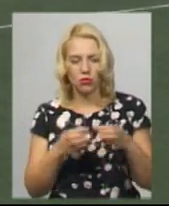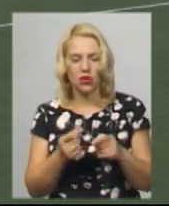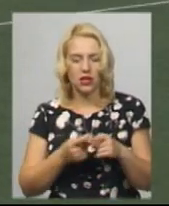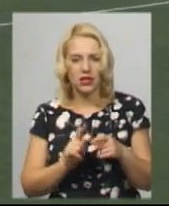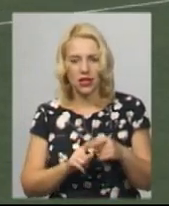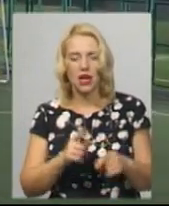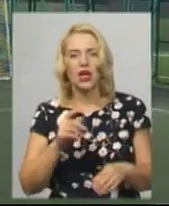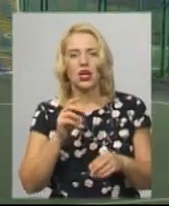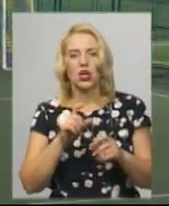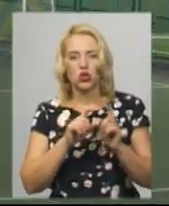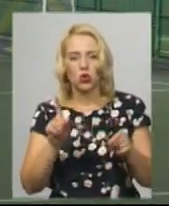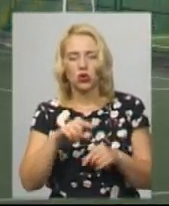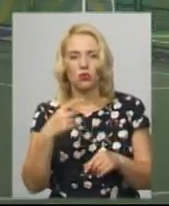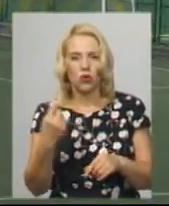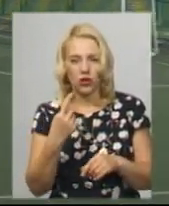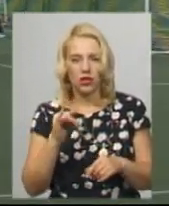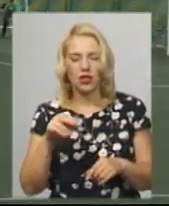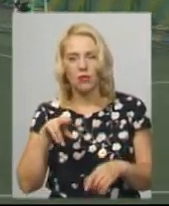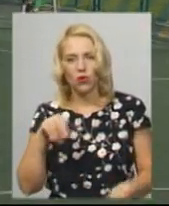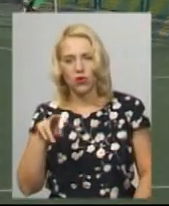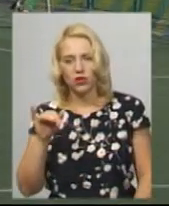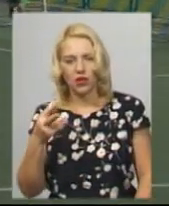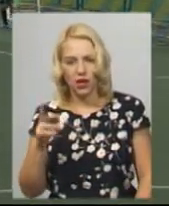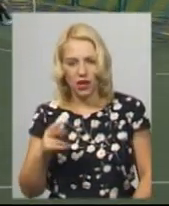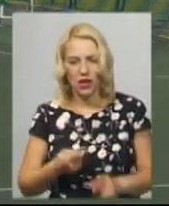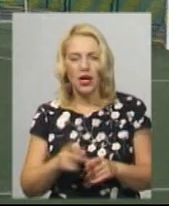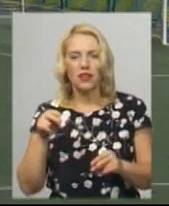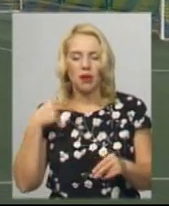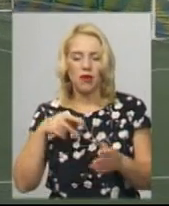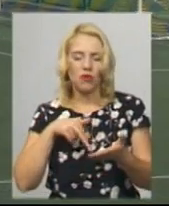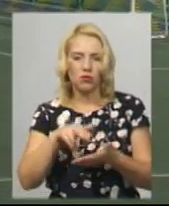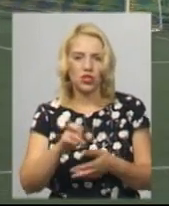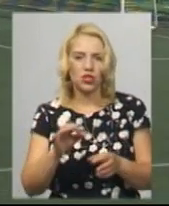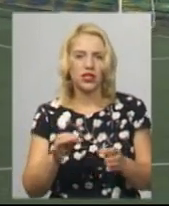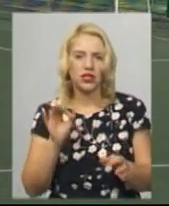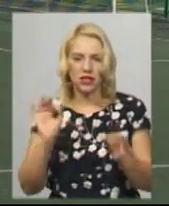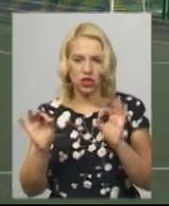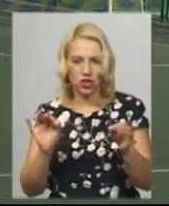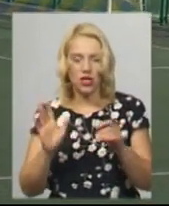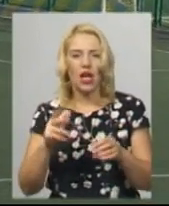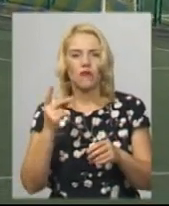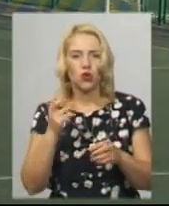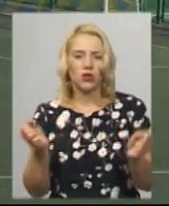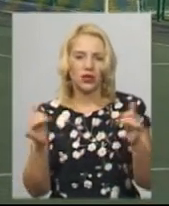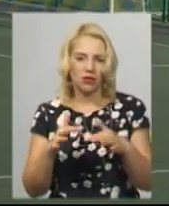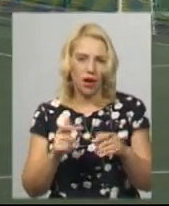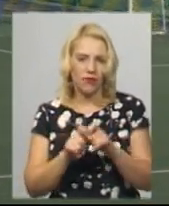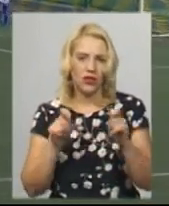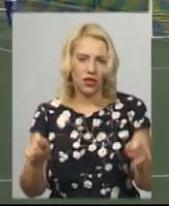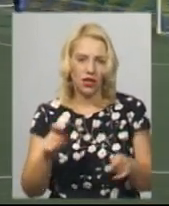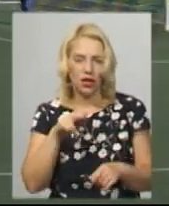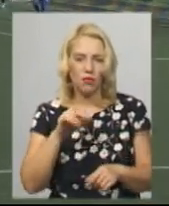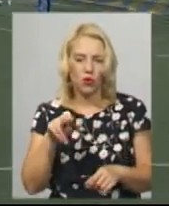спортивної школи номер один та гравці «Поділля». На перерву команди йшли з нічиєю. У другому таймі рахунок відкрила футбольна команда «Поділля». Та їхнім